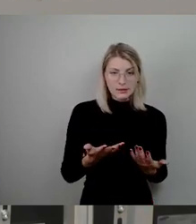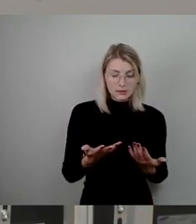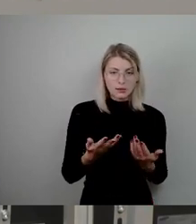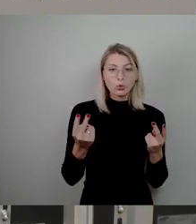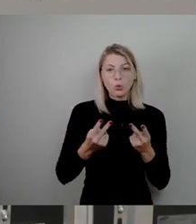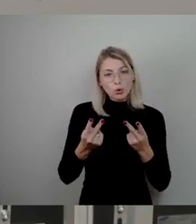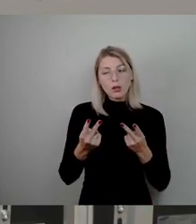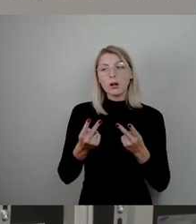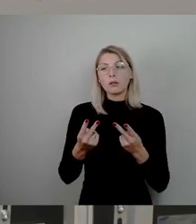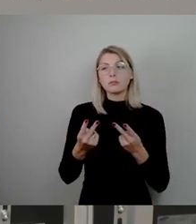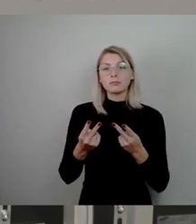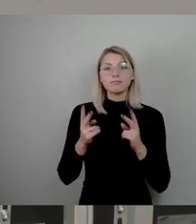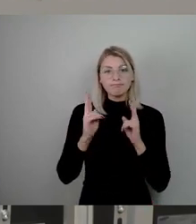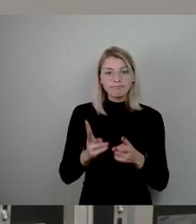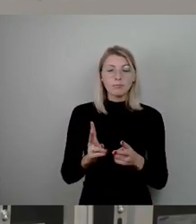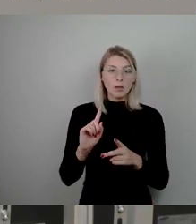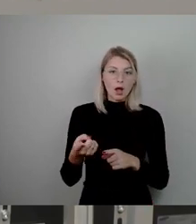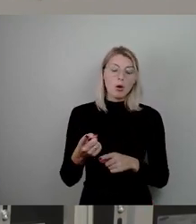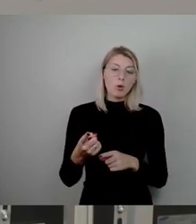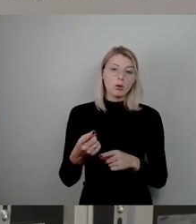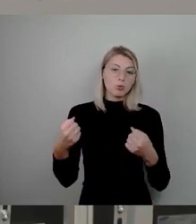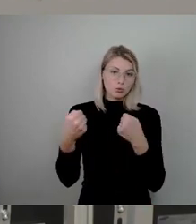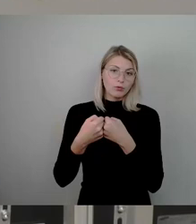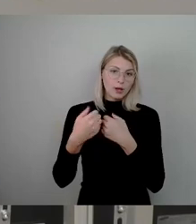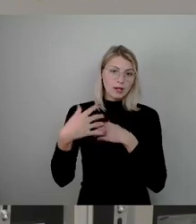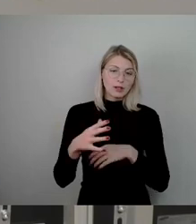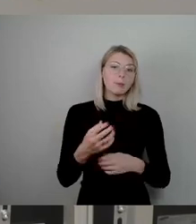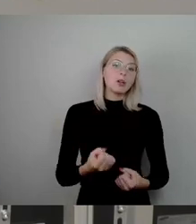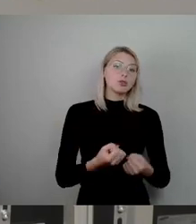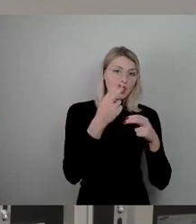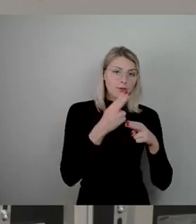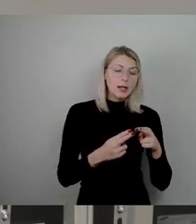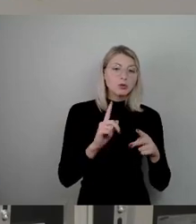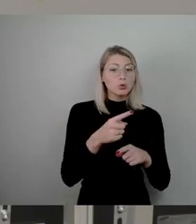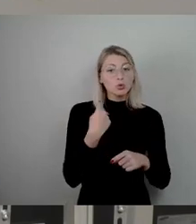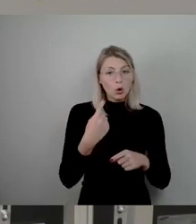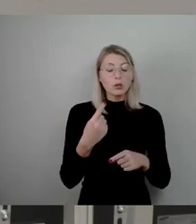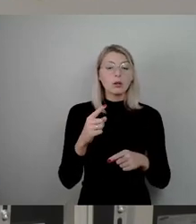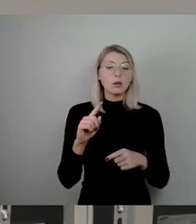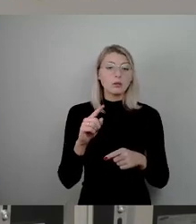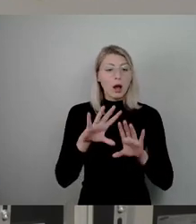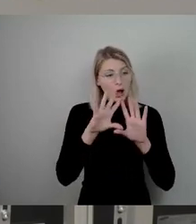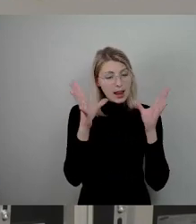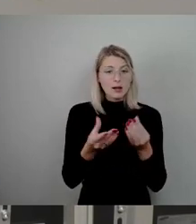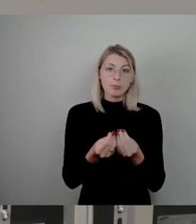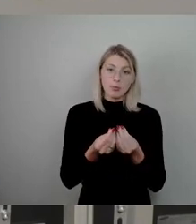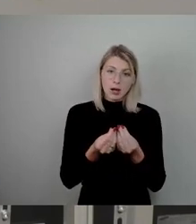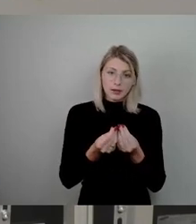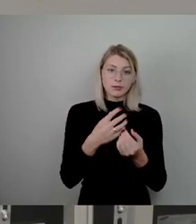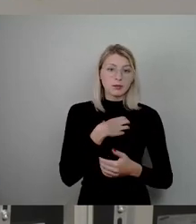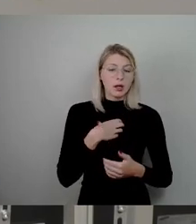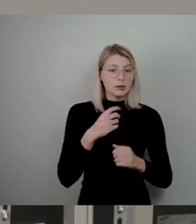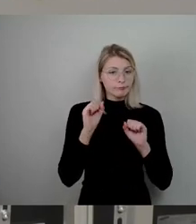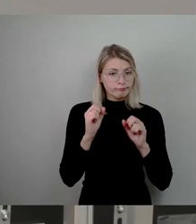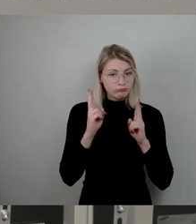tatsächlich dabei verunfallt sind. Also bei den Schwerverletzten und Toten, nicht nur Radverkehr, sondern allgemein hat es Dresden immerhin da auf Platz 1 allerhalb Millionen Städte